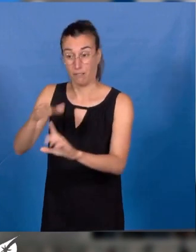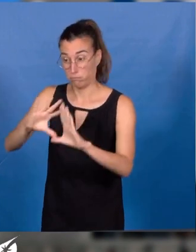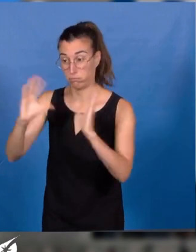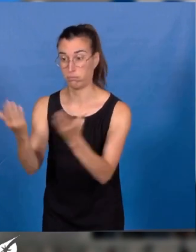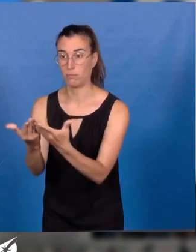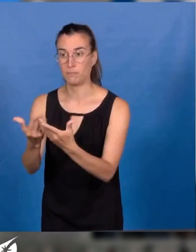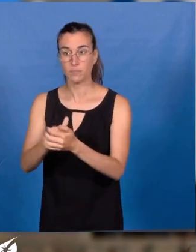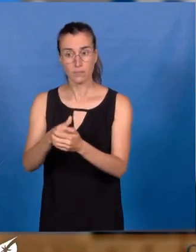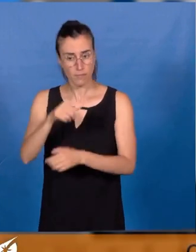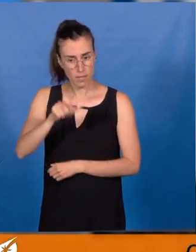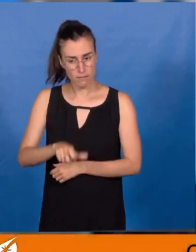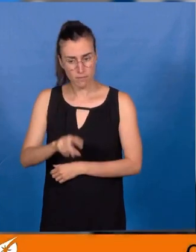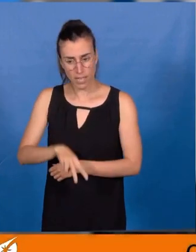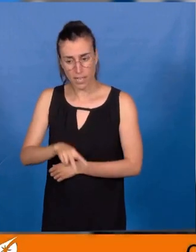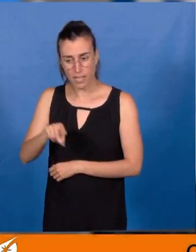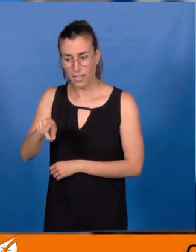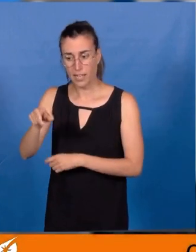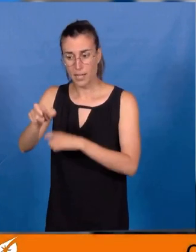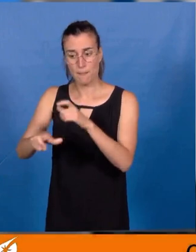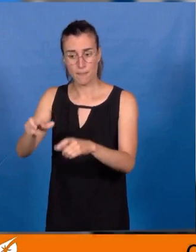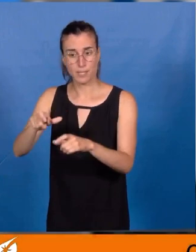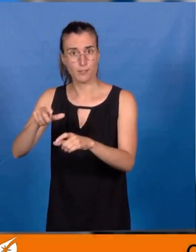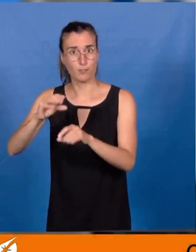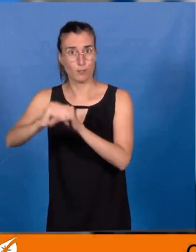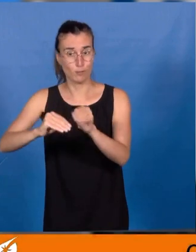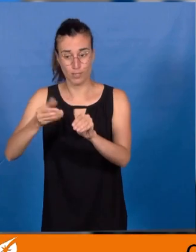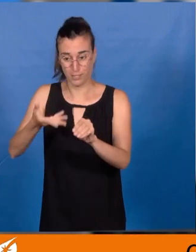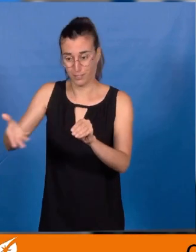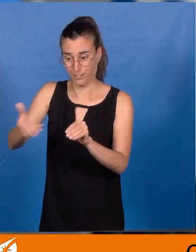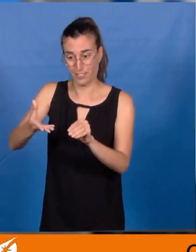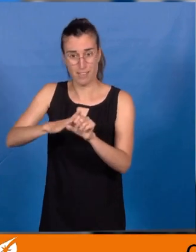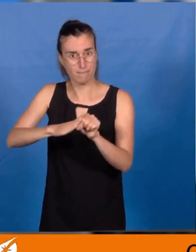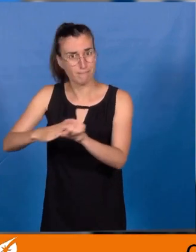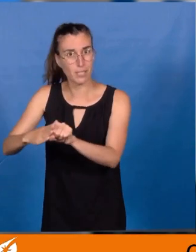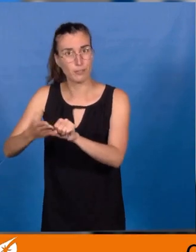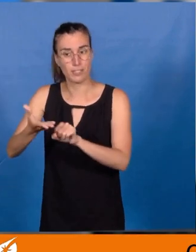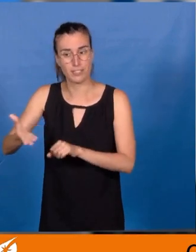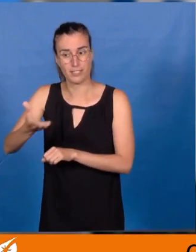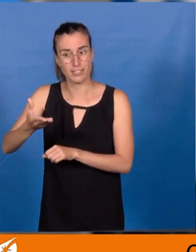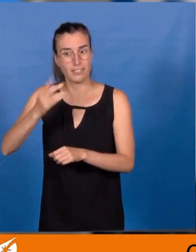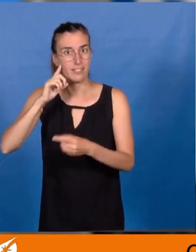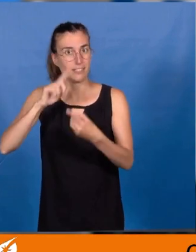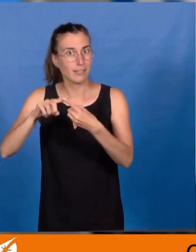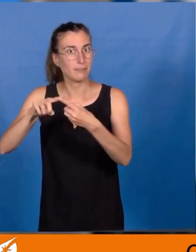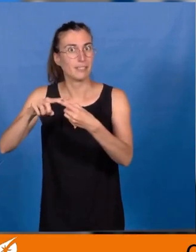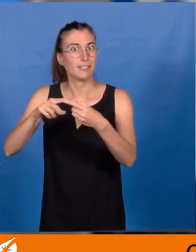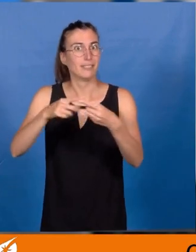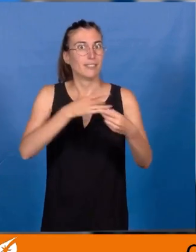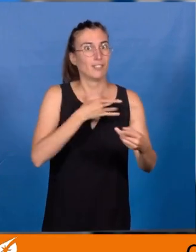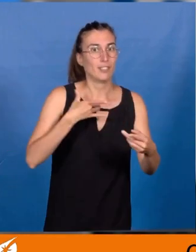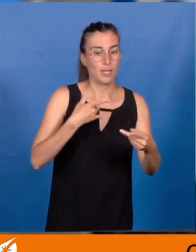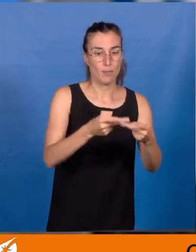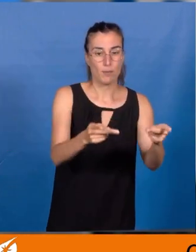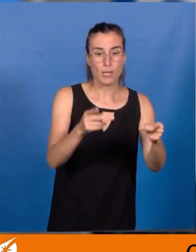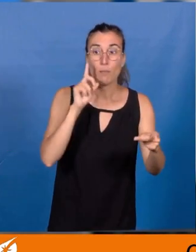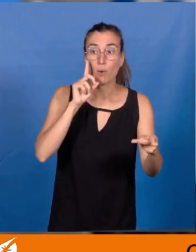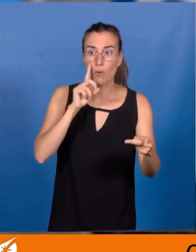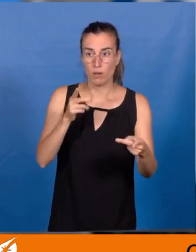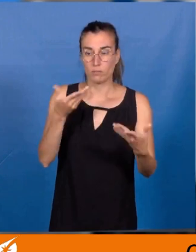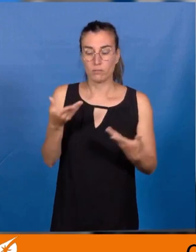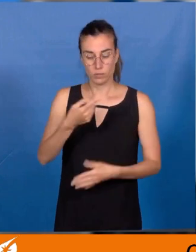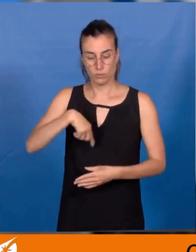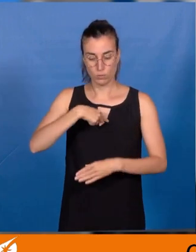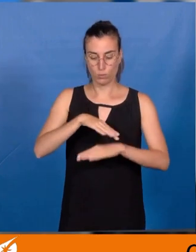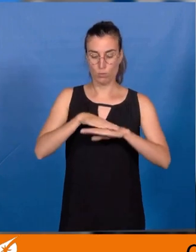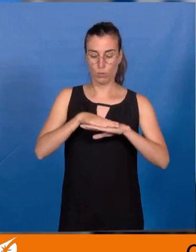actrices essentielles de la politique de santé publique, pour au moins deux raisons. D'abord parce que les politiques publiques locales ont un impact